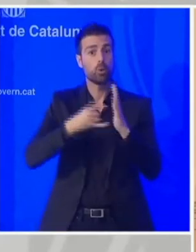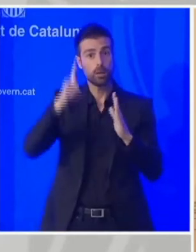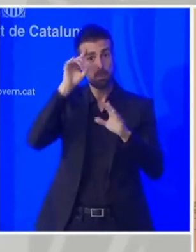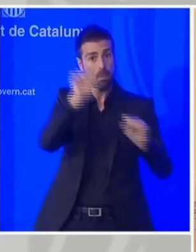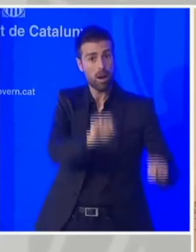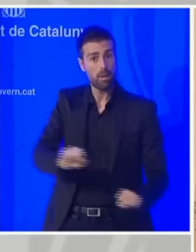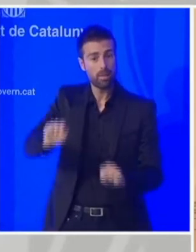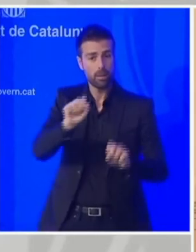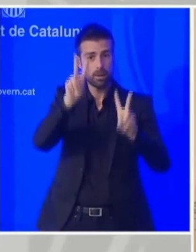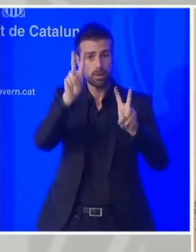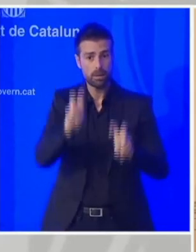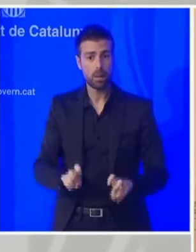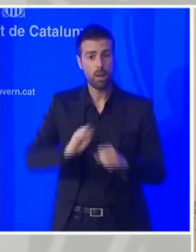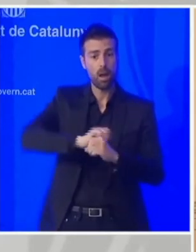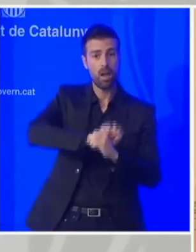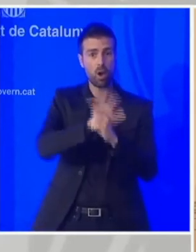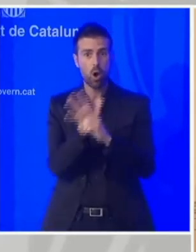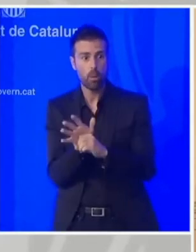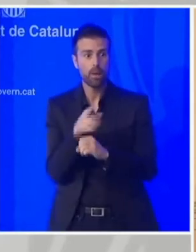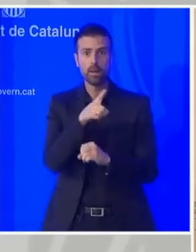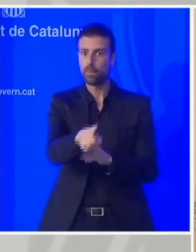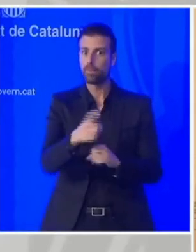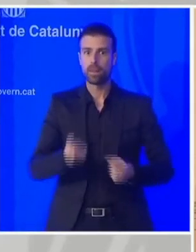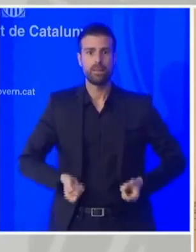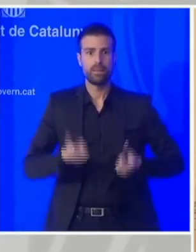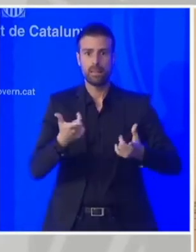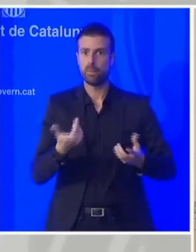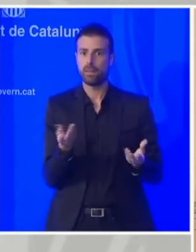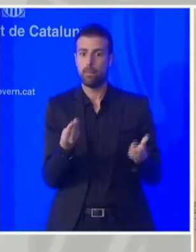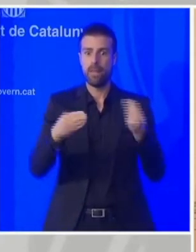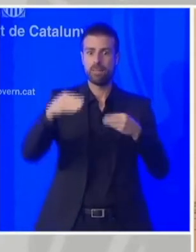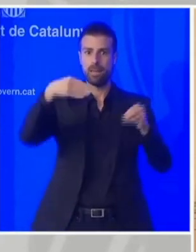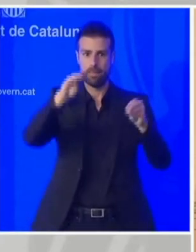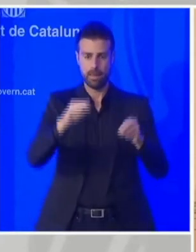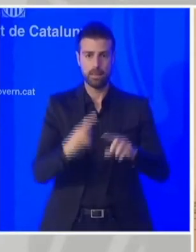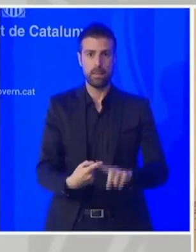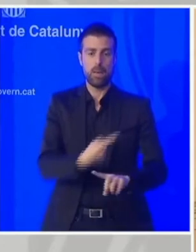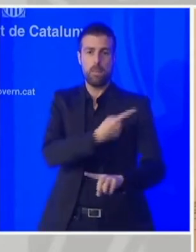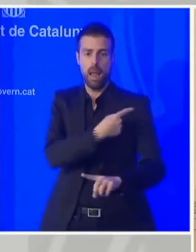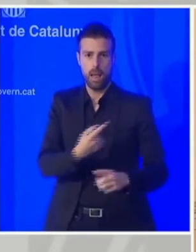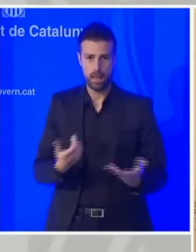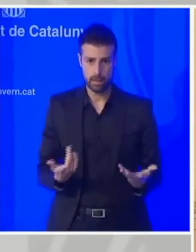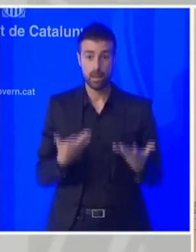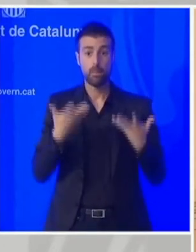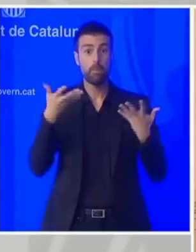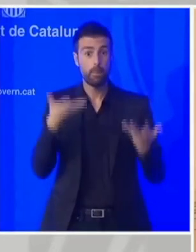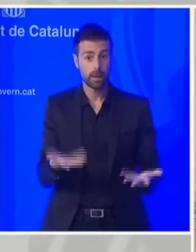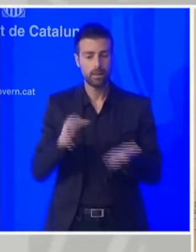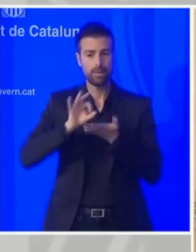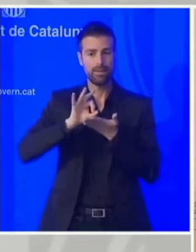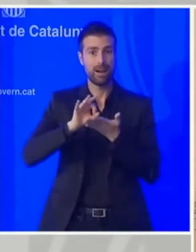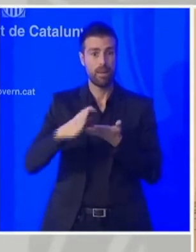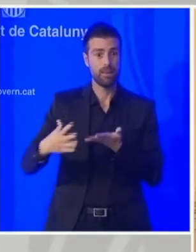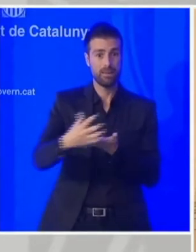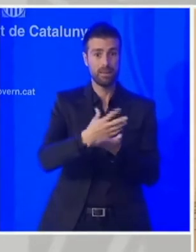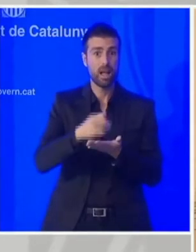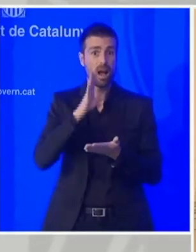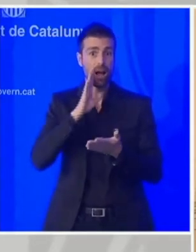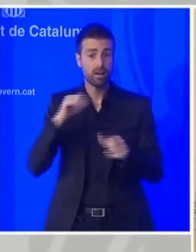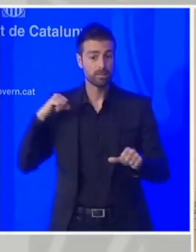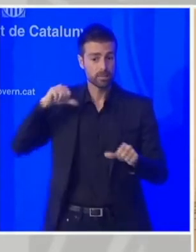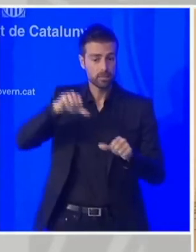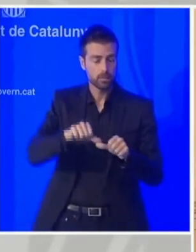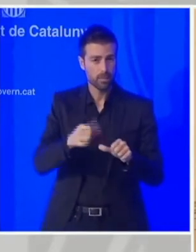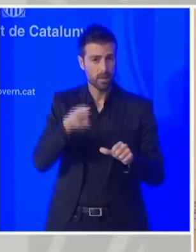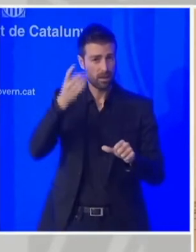hagin de suportar uns sobrecostos excessius. Per tant, amb tots aquests serveis que fa